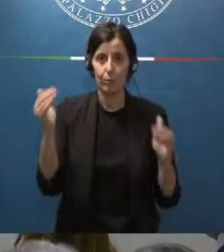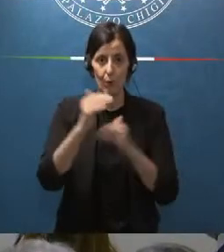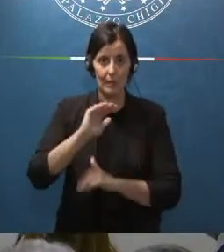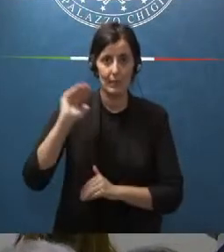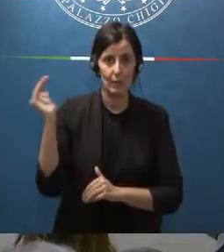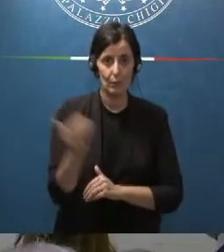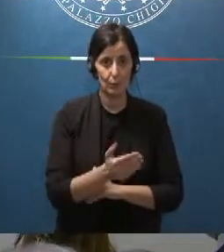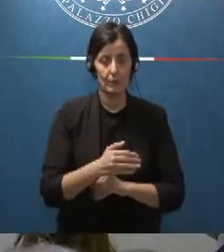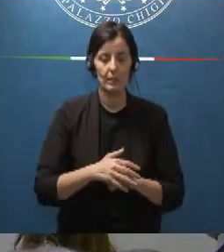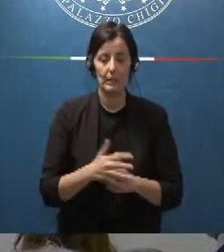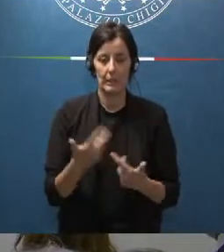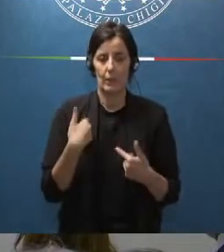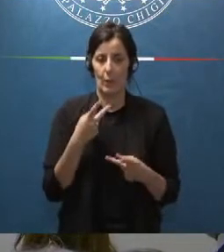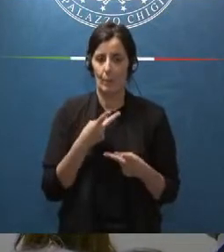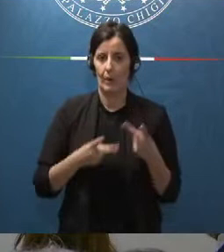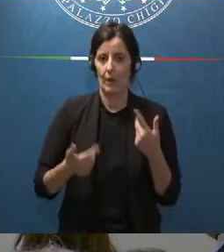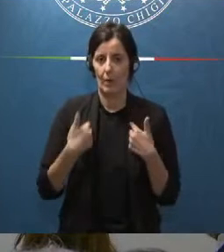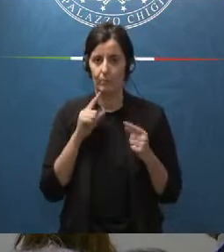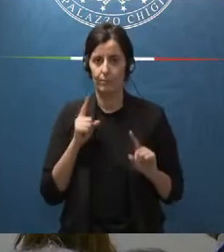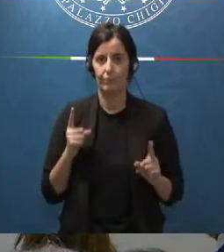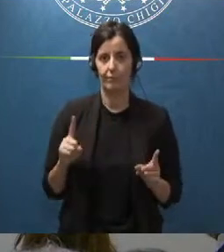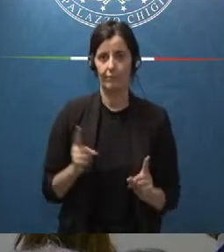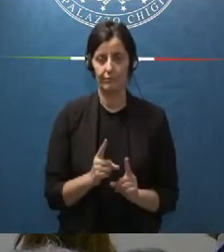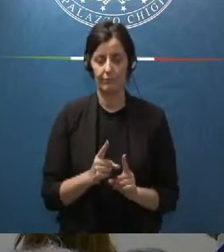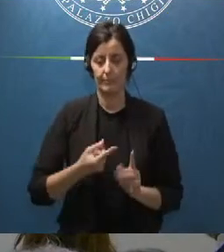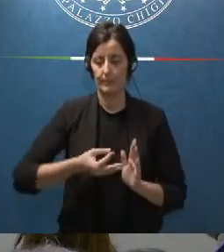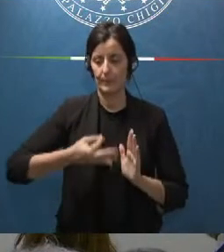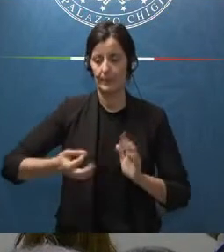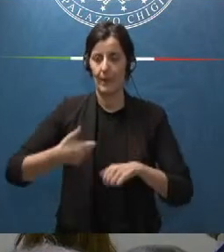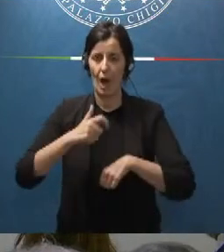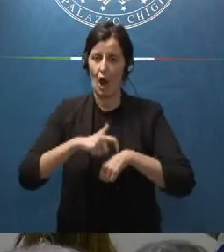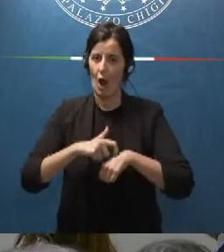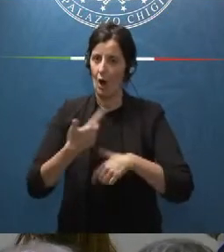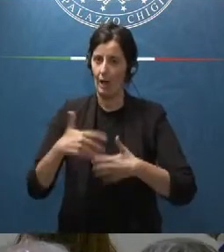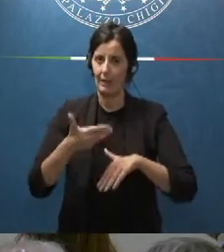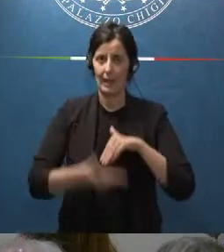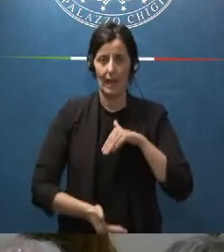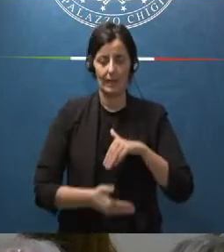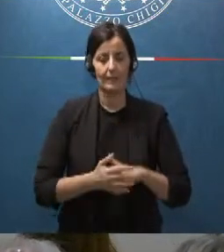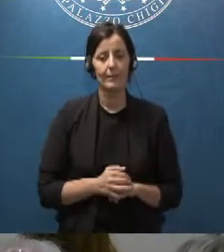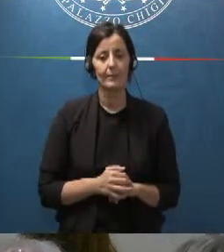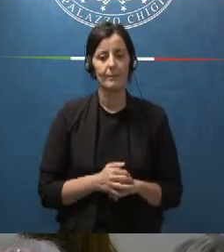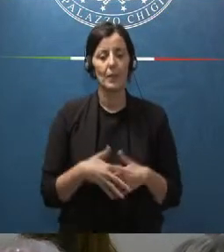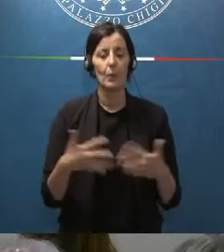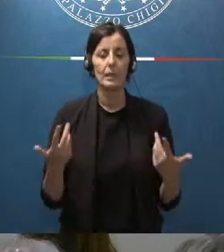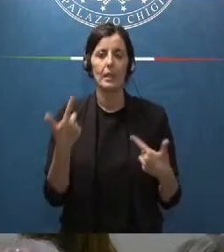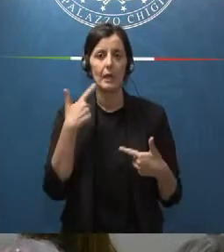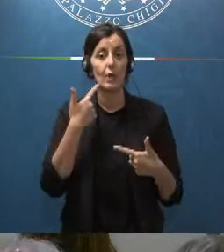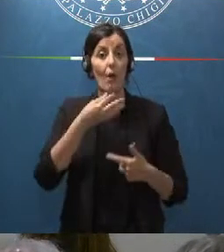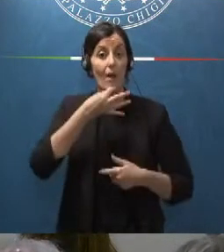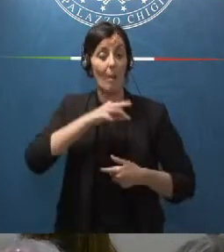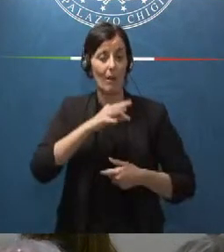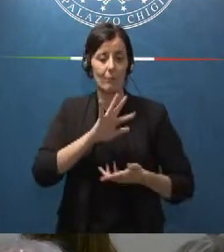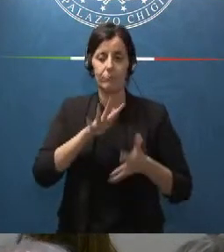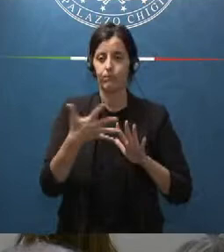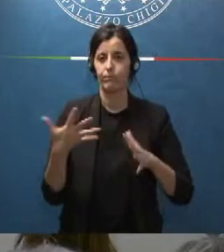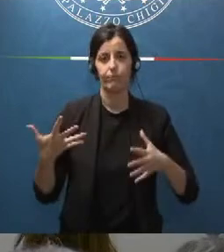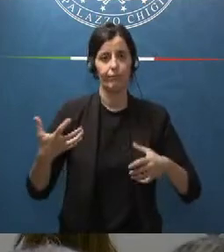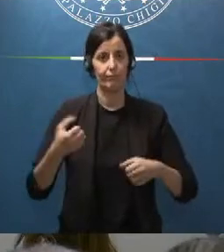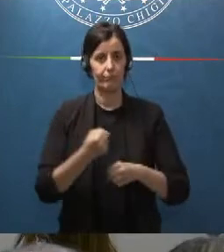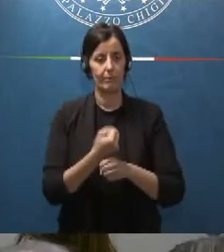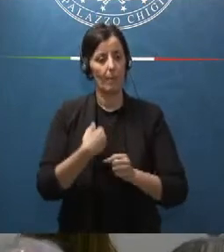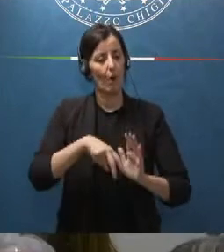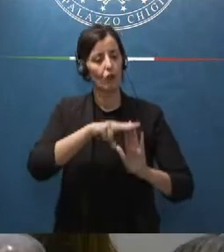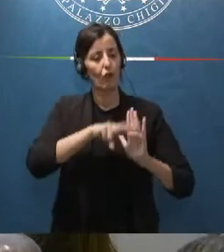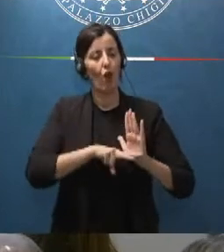cercherò di essere sintetico di da scalico perché l'ora è tarda e quindi semplificherò la rappresentazione delle